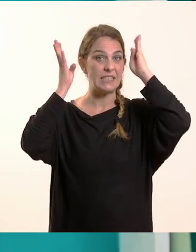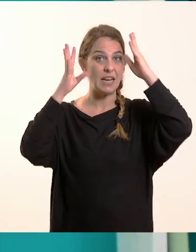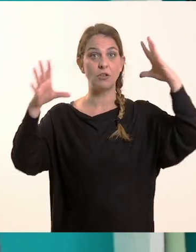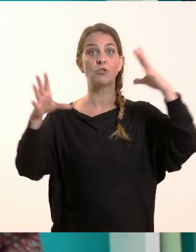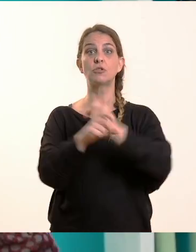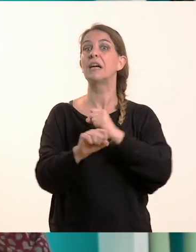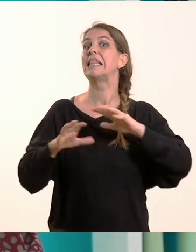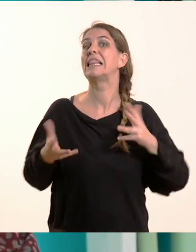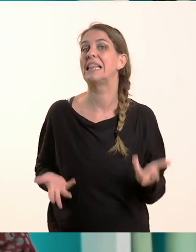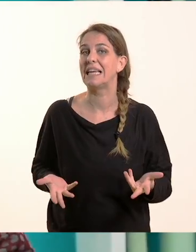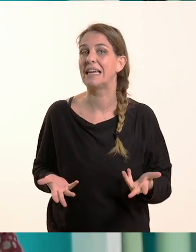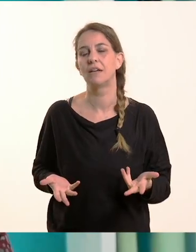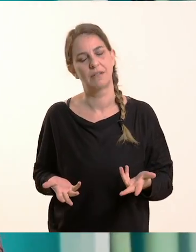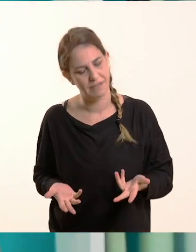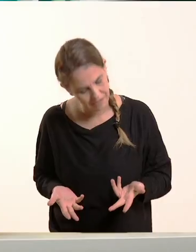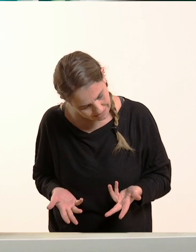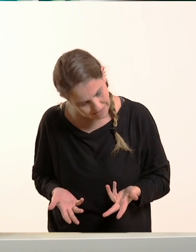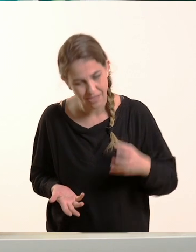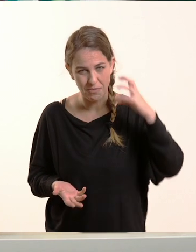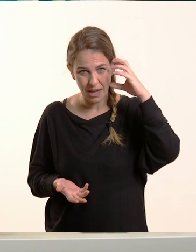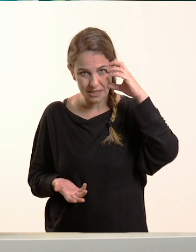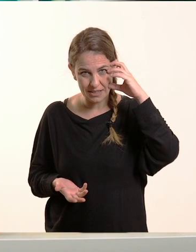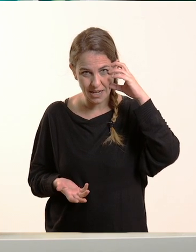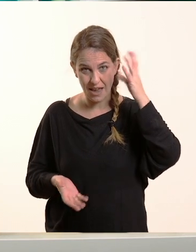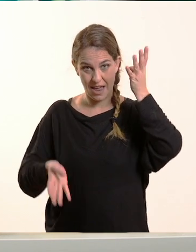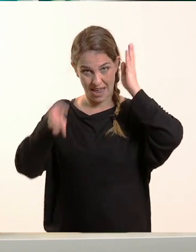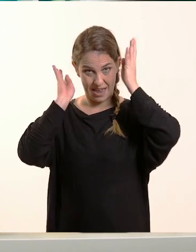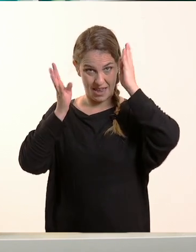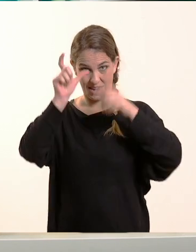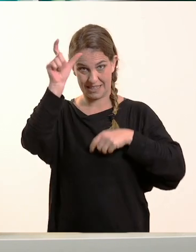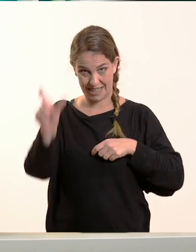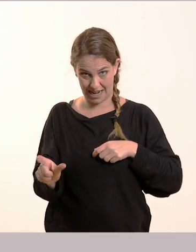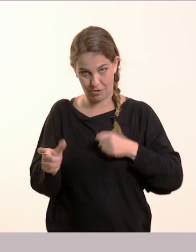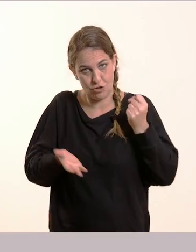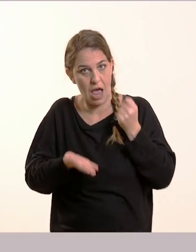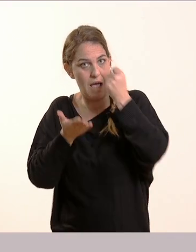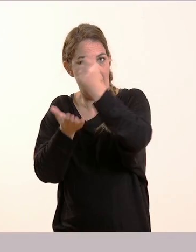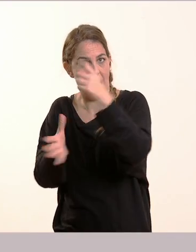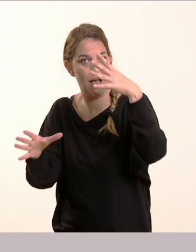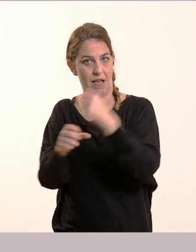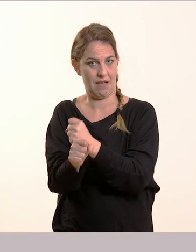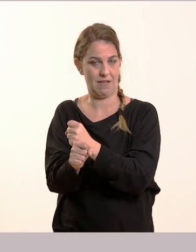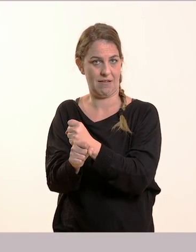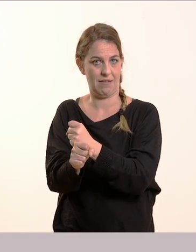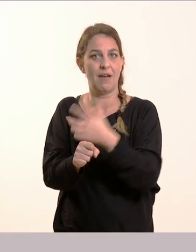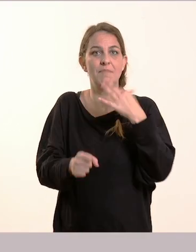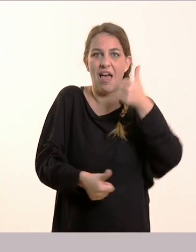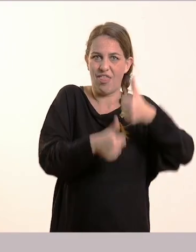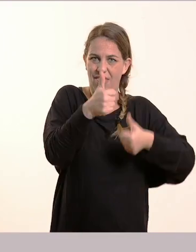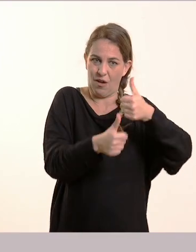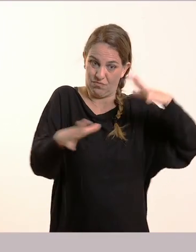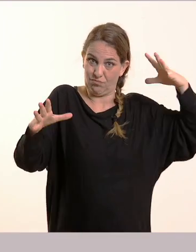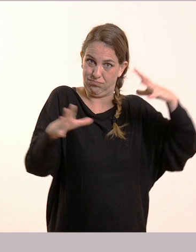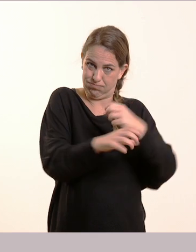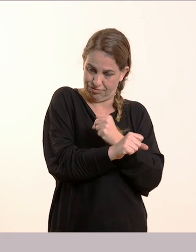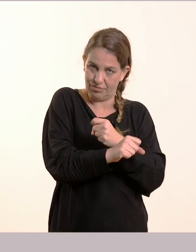Ο Σέργιος κέρδισε υποτροφία. Κέρδισε στον διαγωνισμό. Και τώρα μπορεί να παρακολουθεί